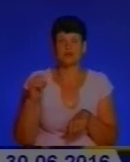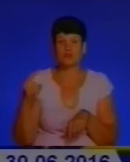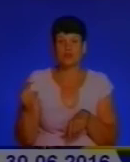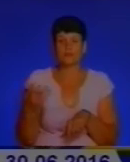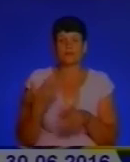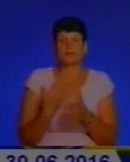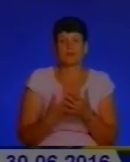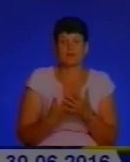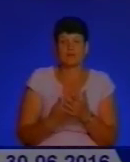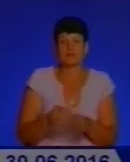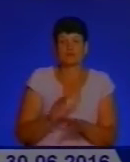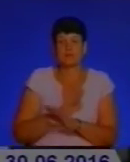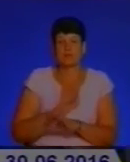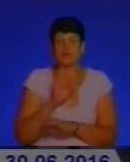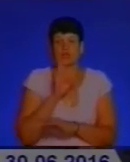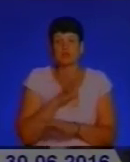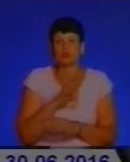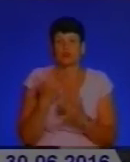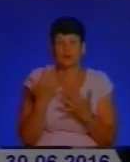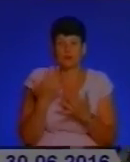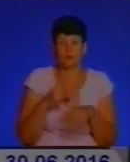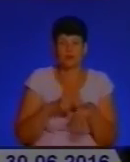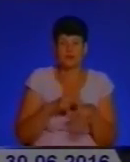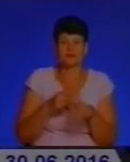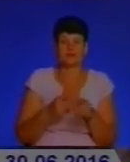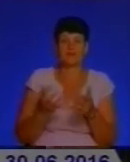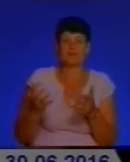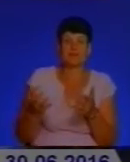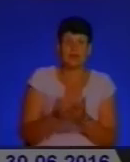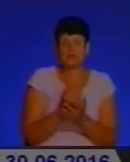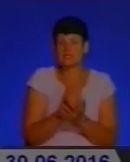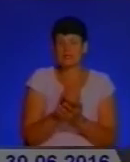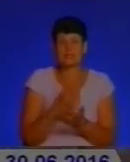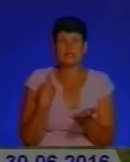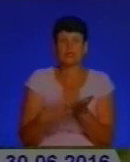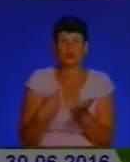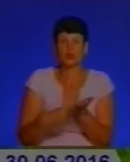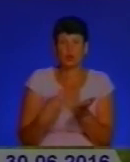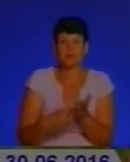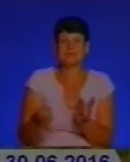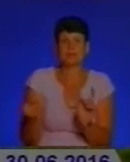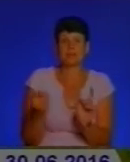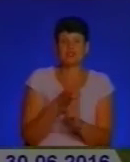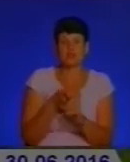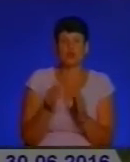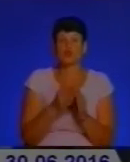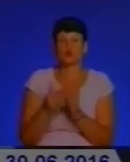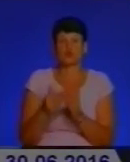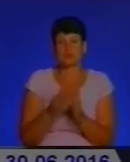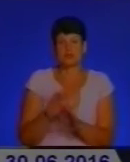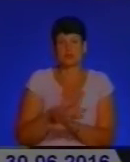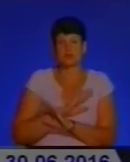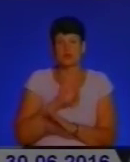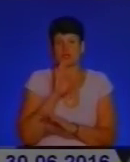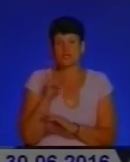загибелі молодої жінки було декілька. Проте поліцейським вдалося знайти незаперечні докази причетності до вбивства сусіда загиблої. Дана